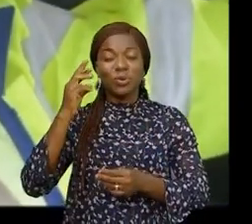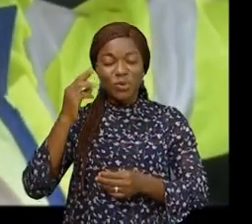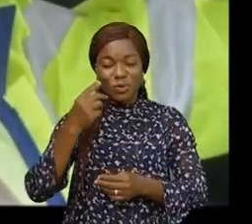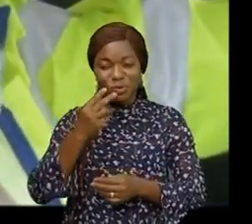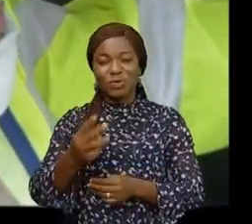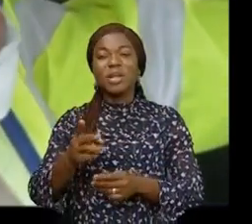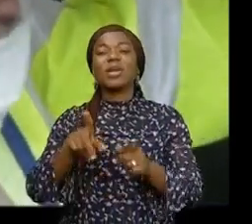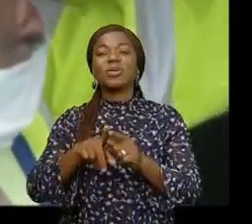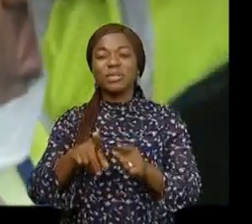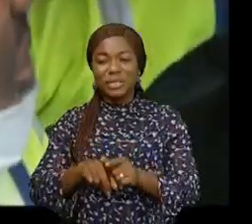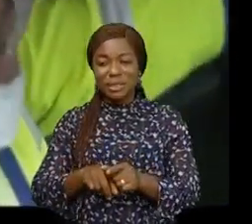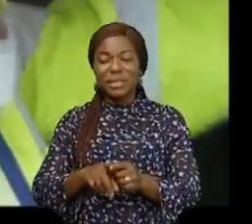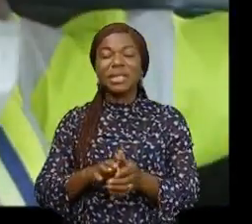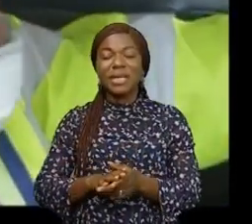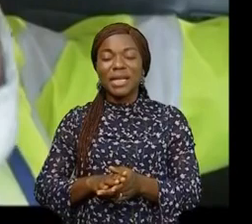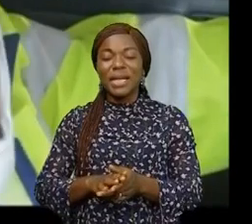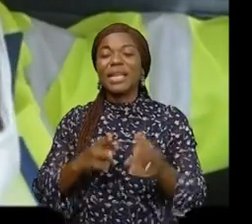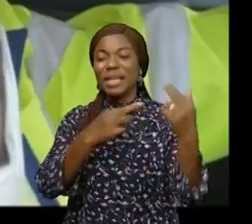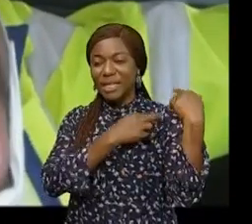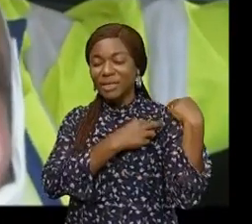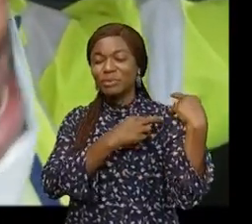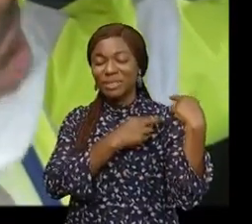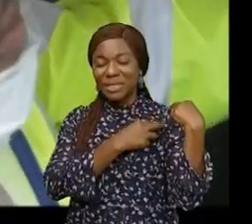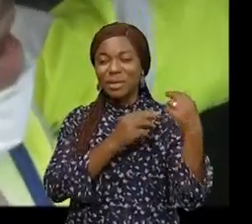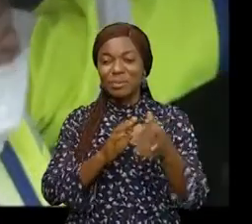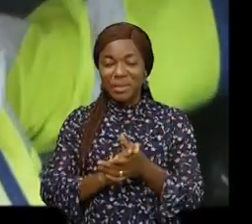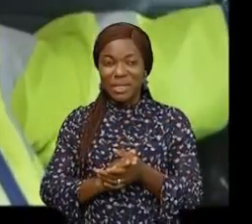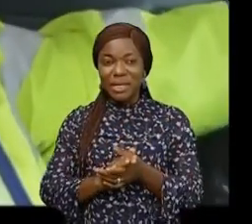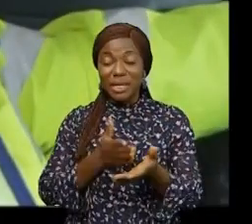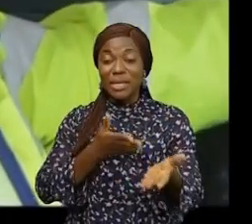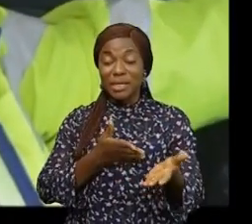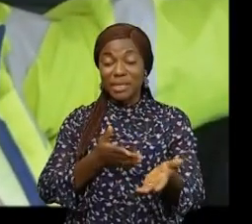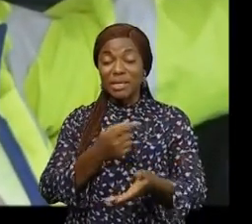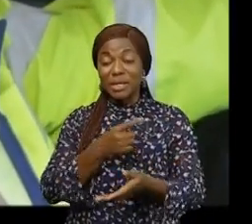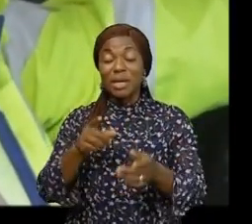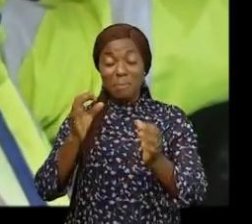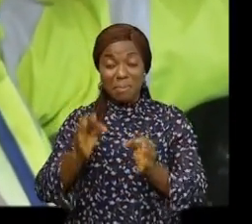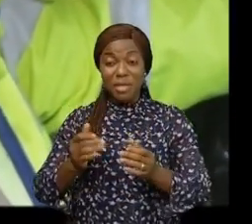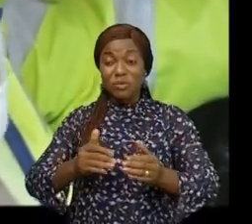Et vous allez où ? À l'Uturu et voir si on fait les verbes la grane à Kampala ou la suite pour